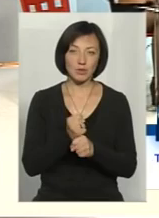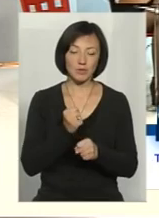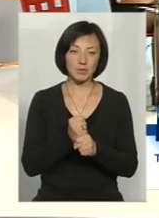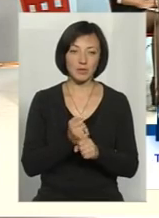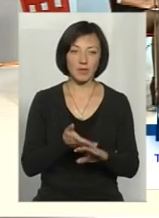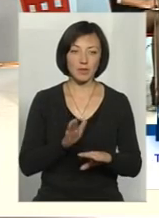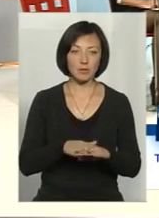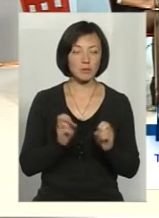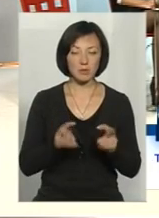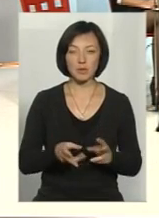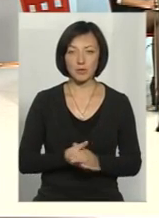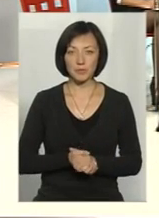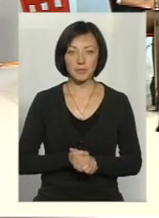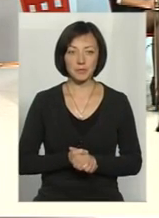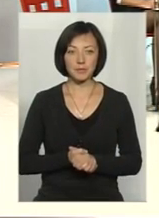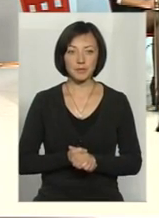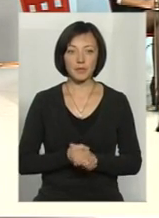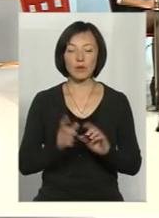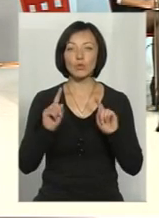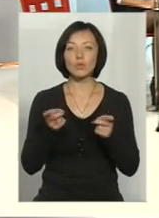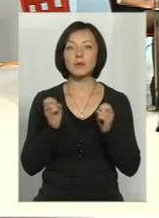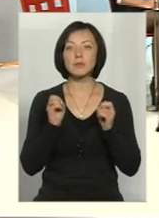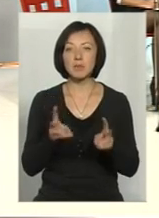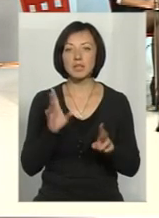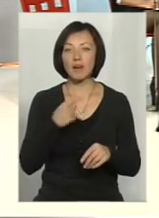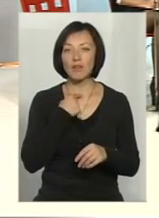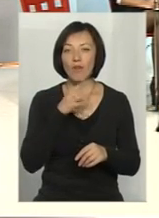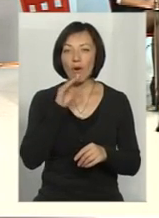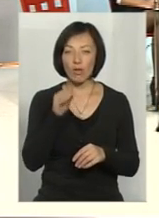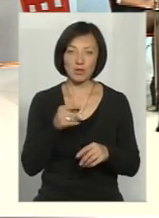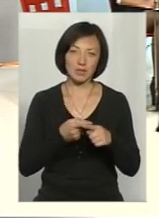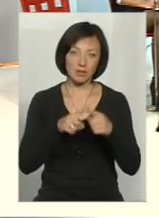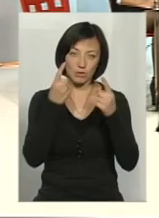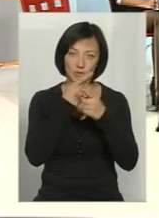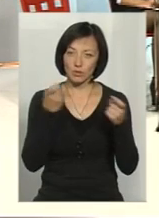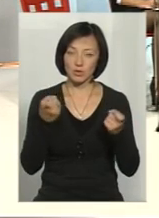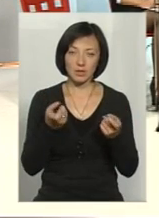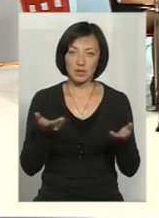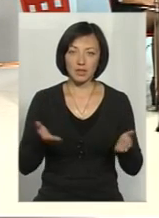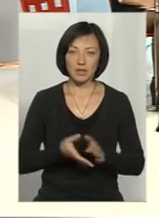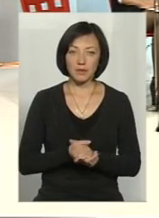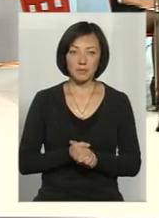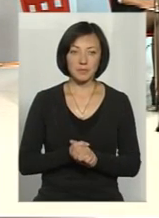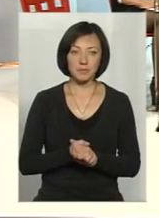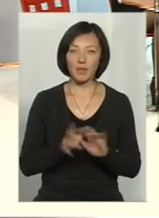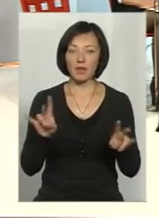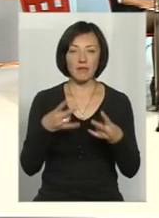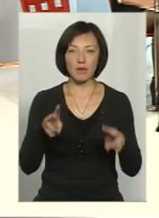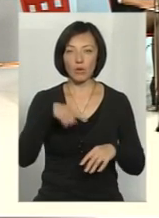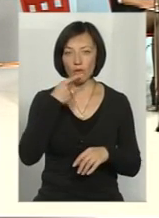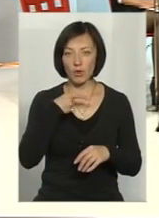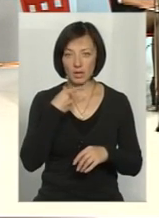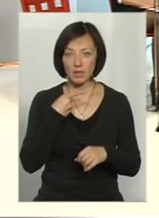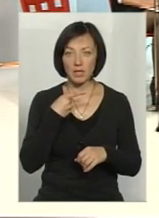надзвичайно небезпечно. Навіть голос, дійсно сценарії або варіанти, навіть і не варто говорити.